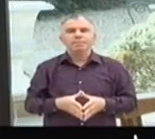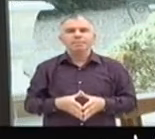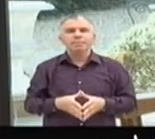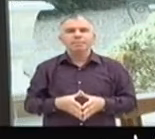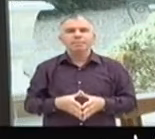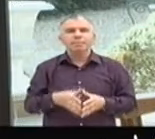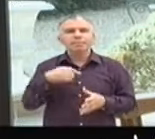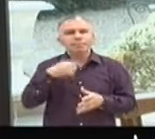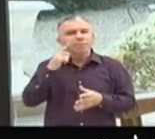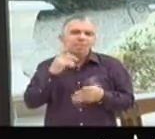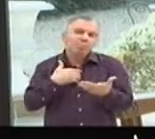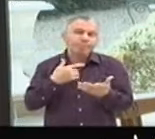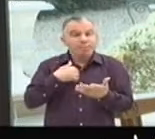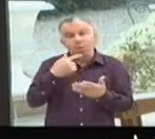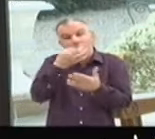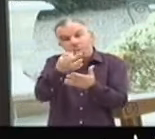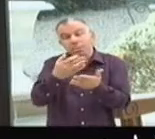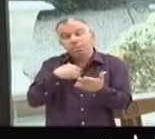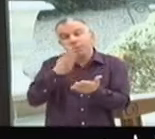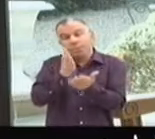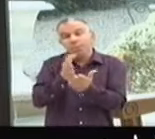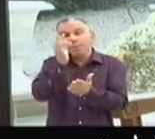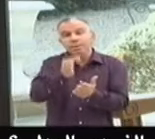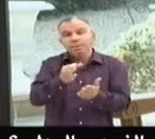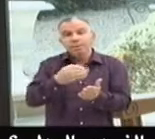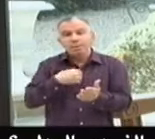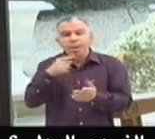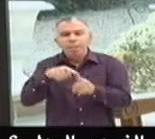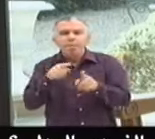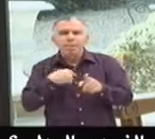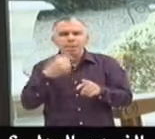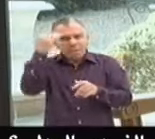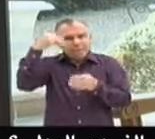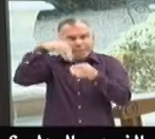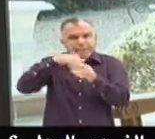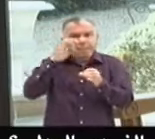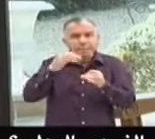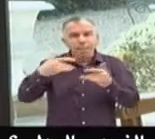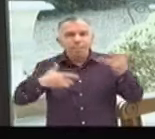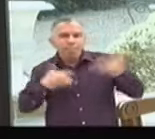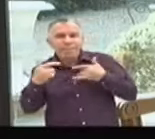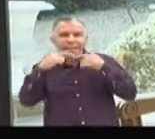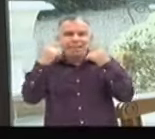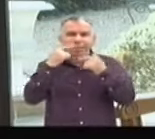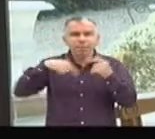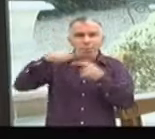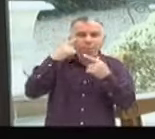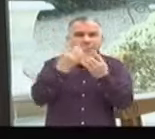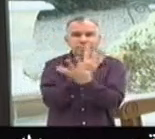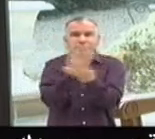il y a un metteur en scène que j'avais sollicité, m dit, mais t'es sûre que tu veux faire du one-man show, Copic ? J'ai dit, oui, oui.